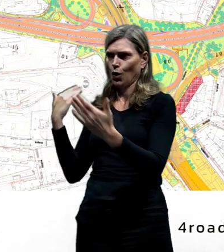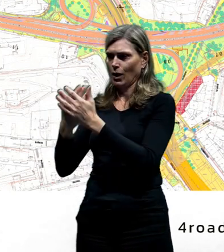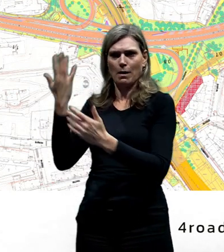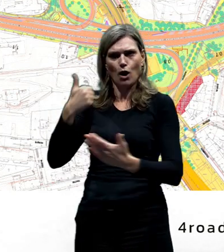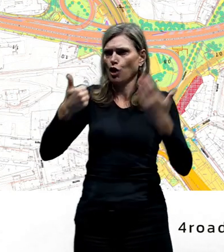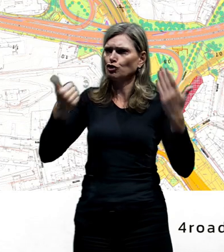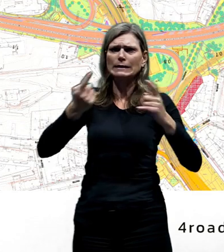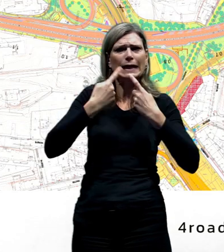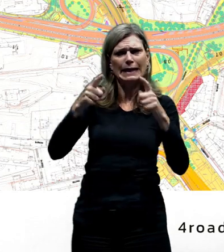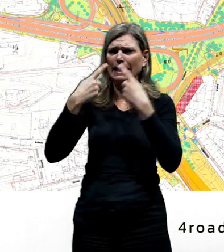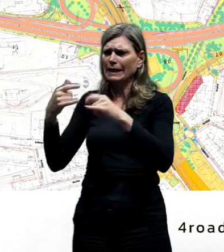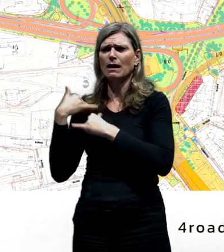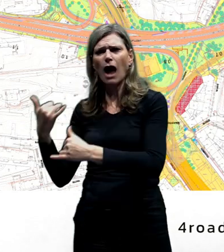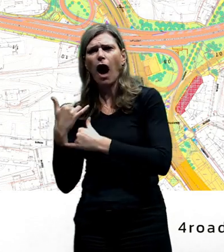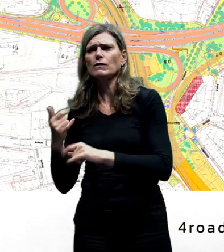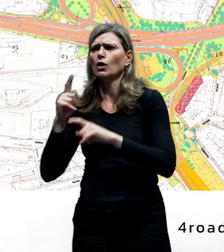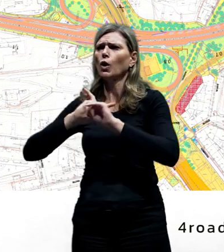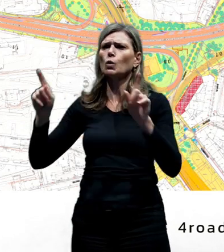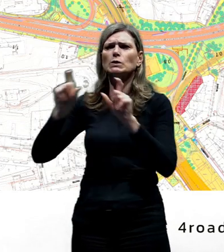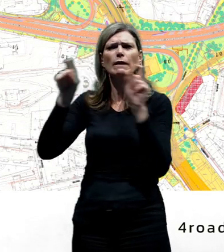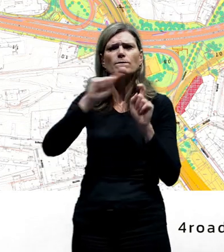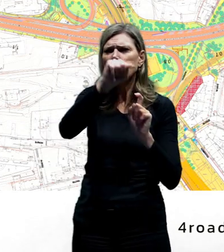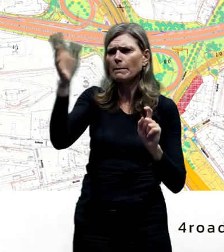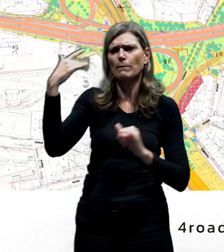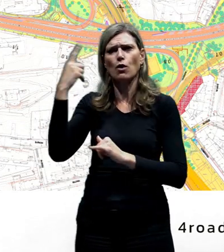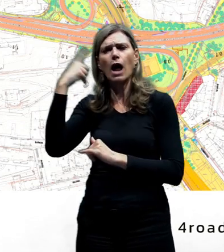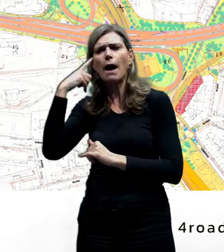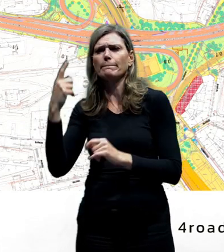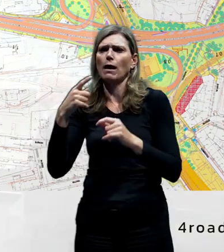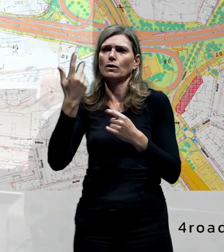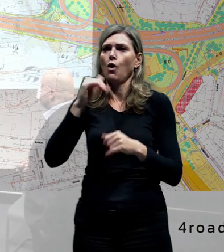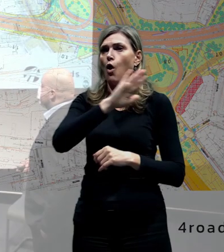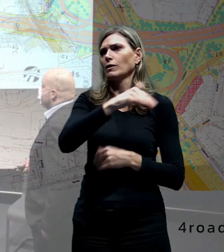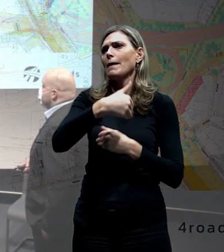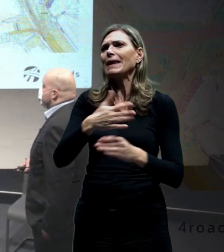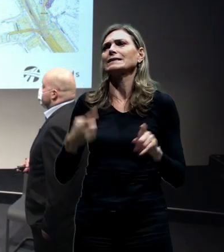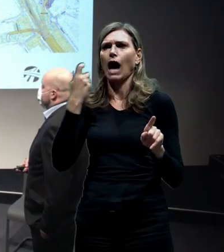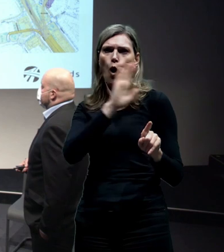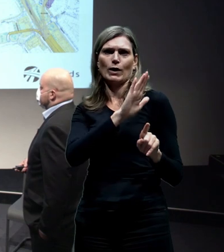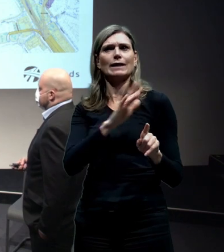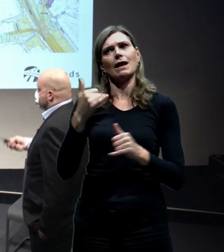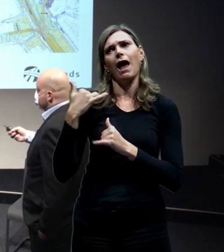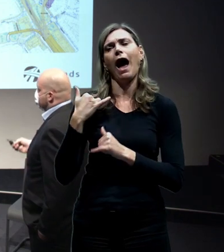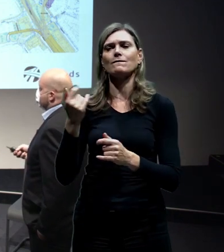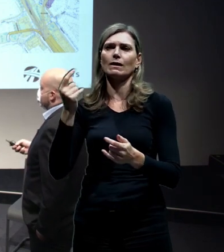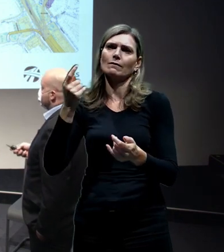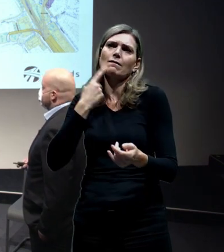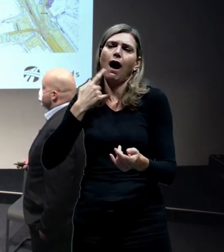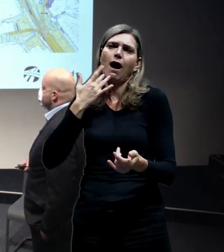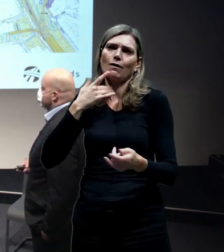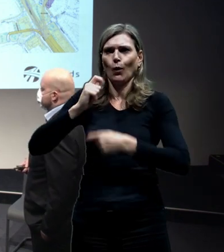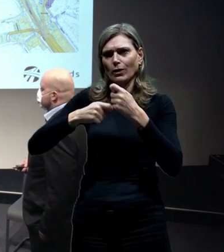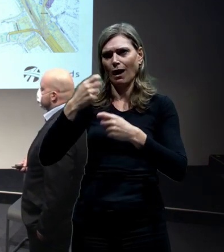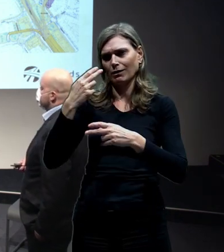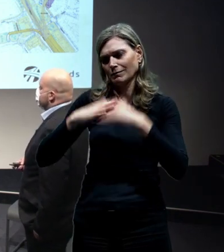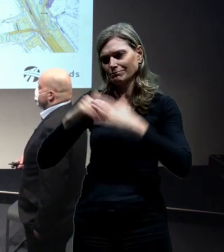Byly to různé návrhy různých organizací. V podstatě to byly i náměty těch městských organizací. Když teďka trochu předběhnu v